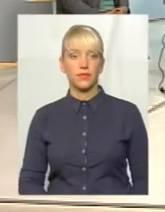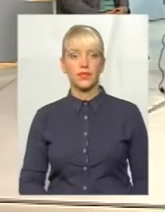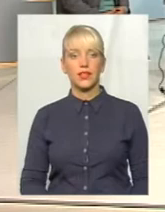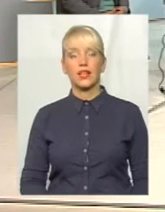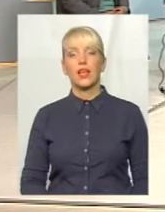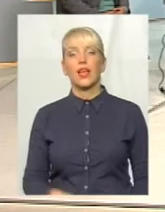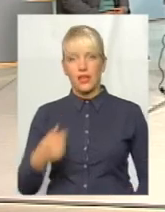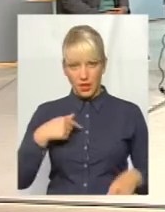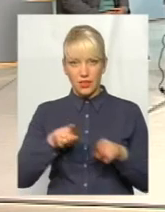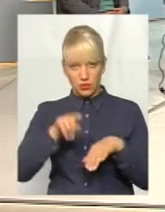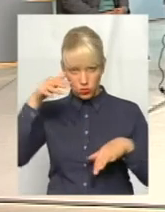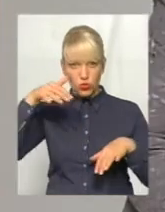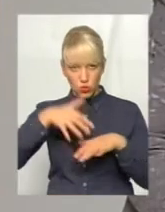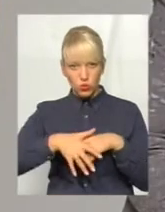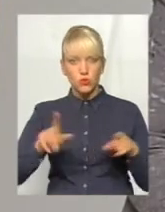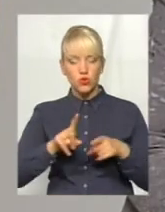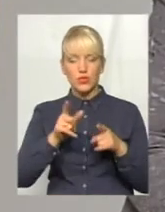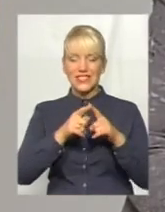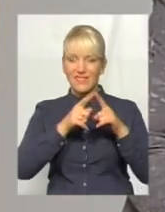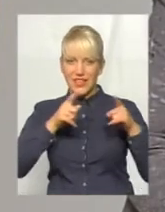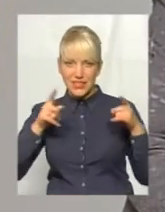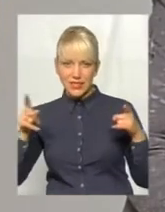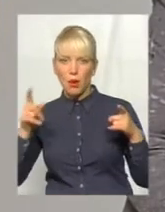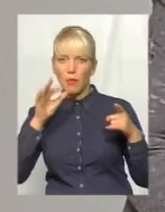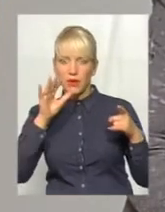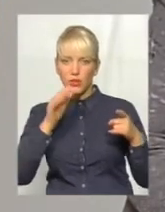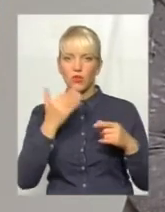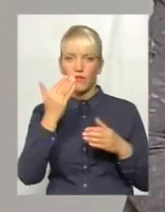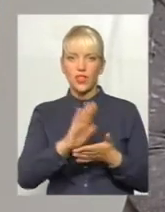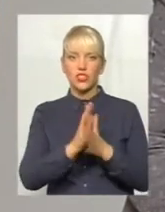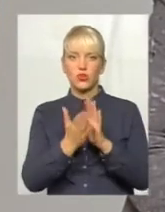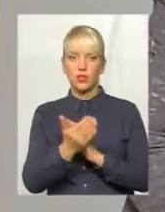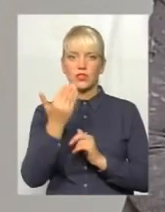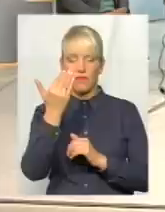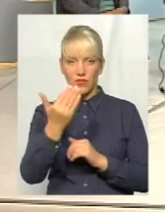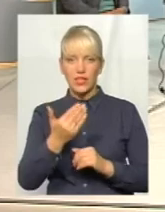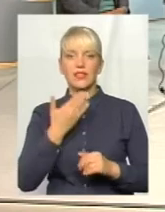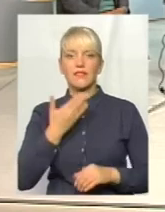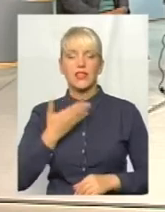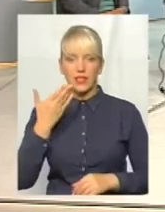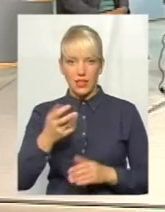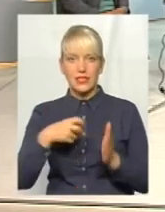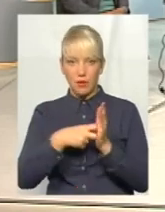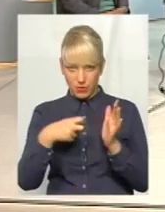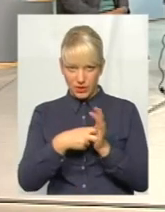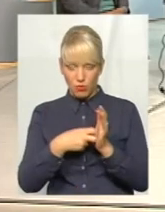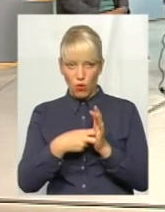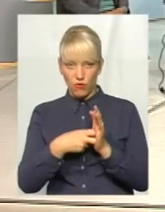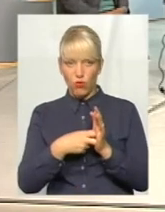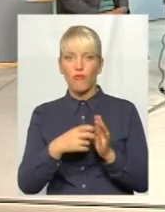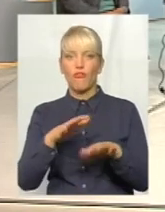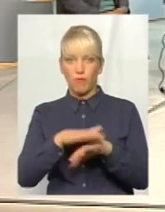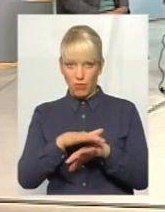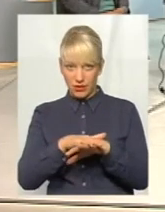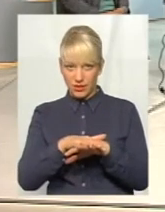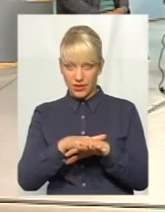весь період, як у вашій ситуації, ви письмово зверталися, так, в банк.